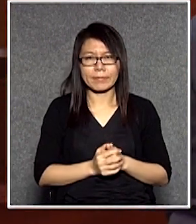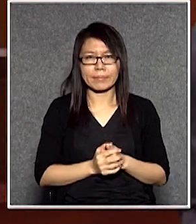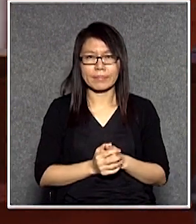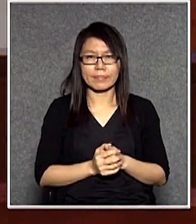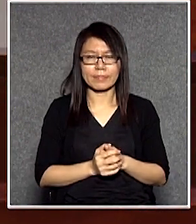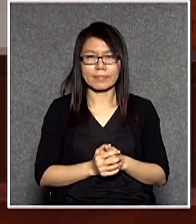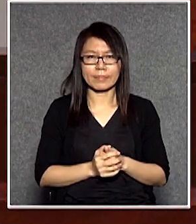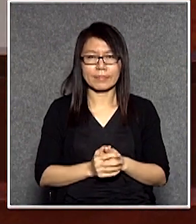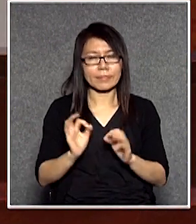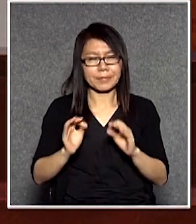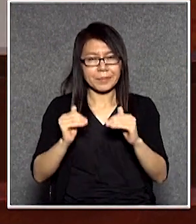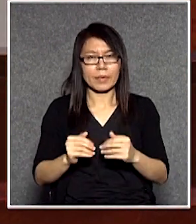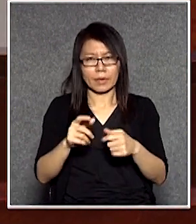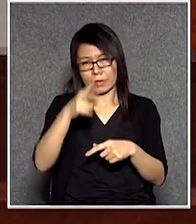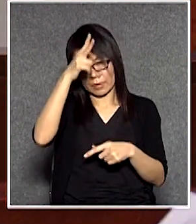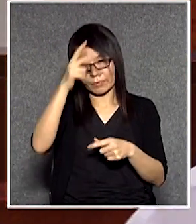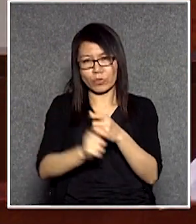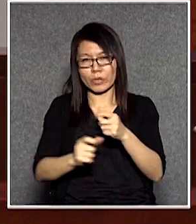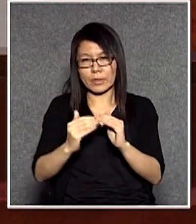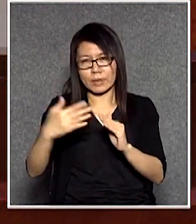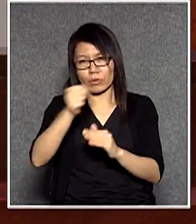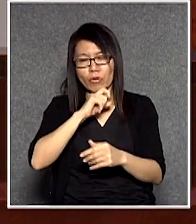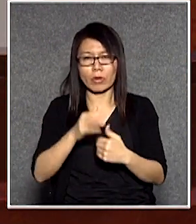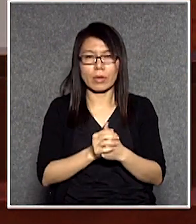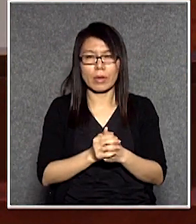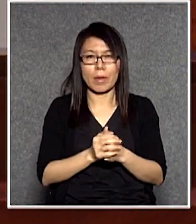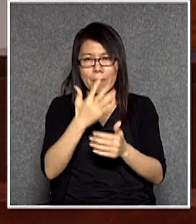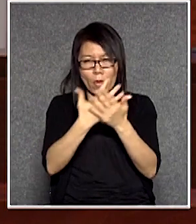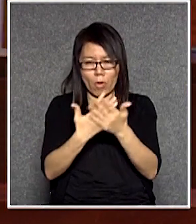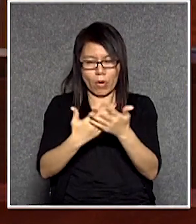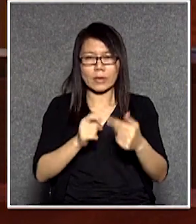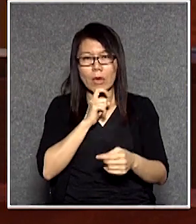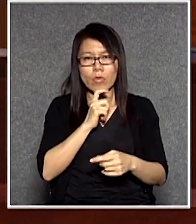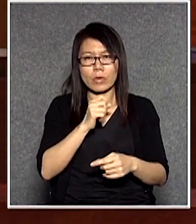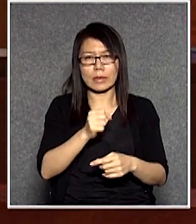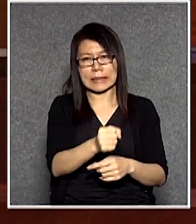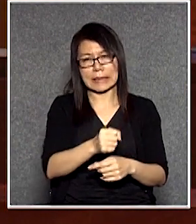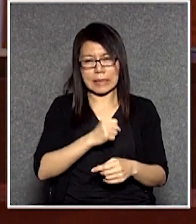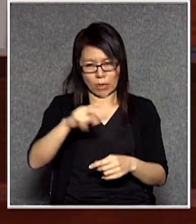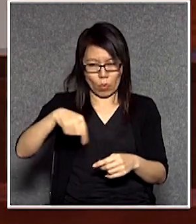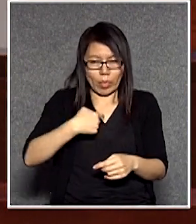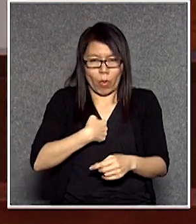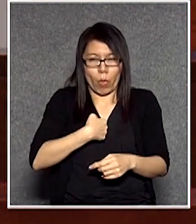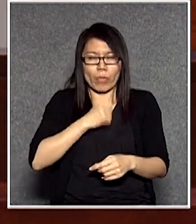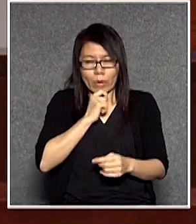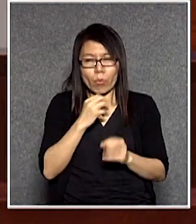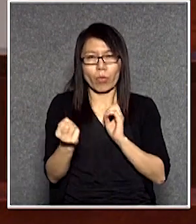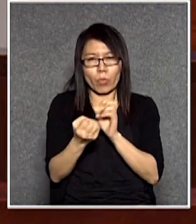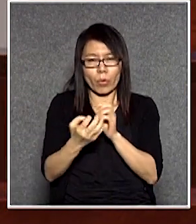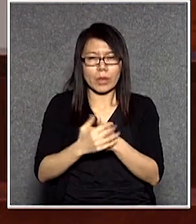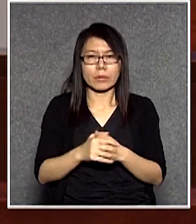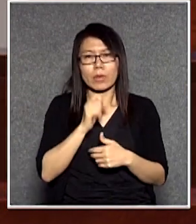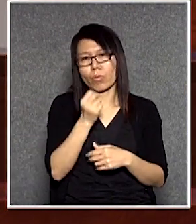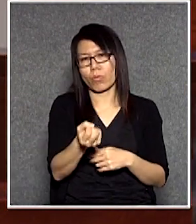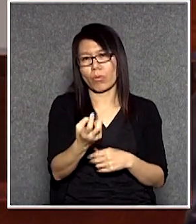對於財政司司長的網誌有一些記者來找我我也是那句兩樣東西